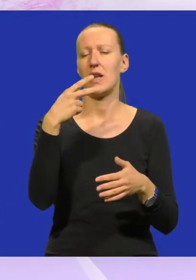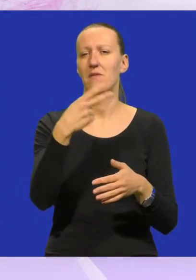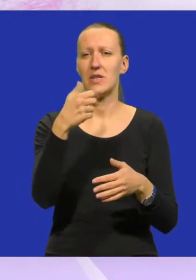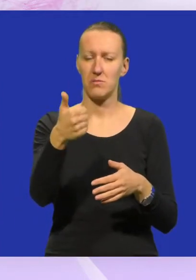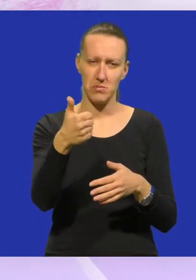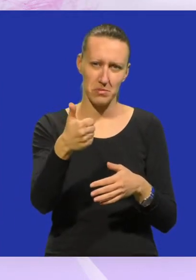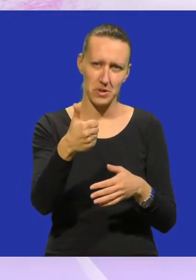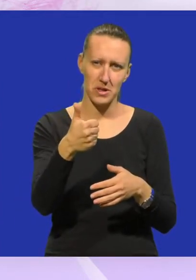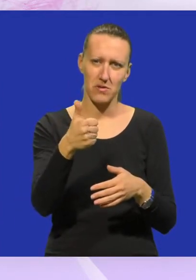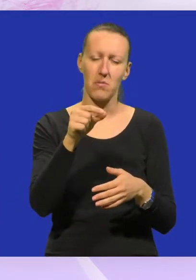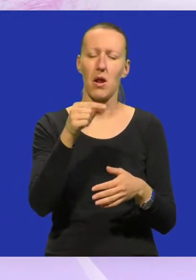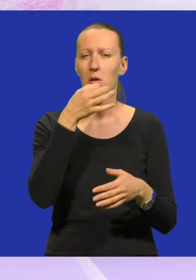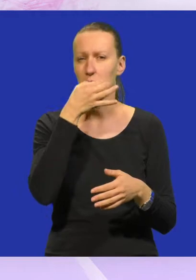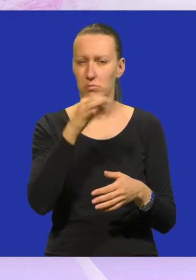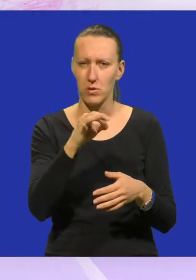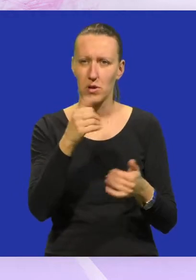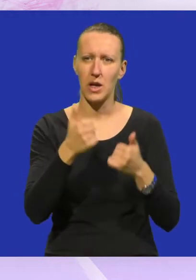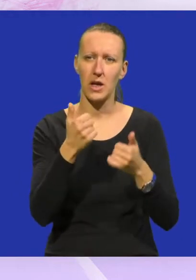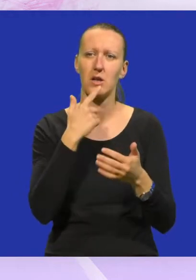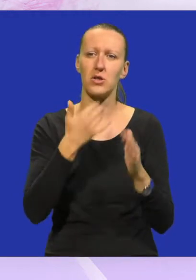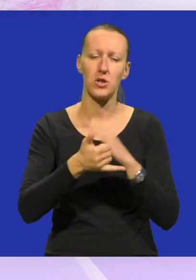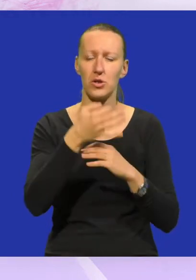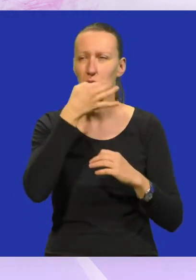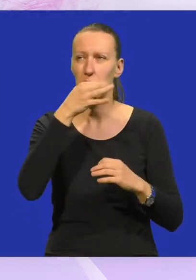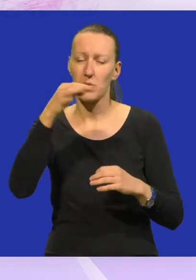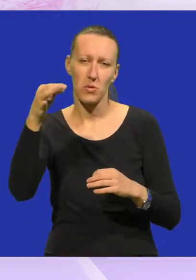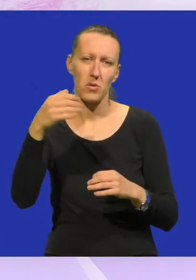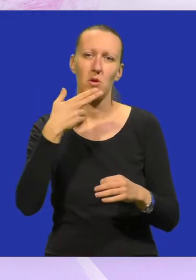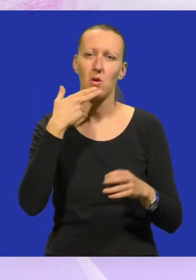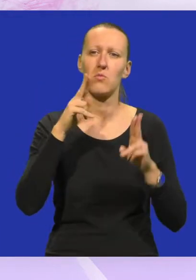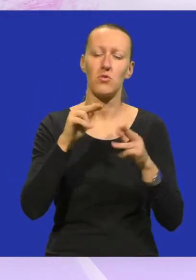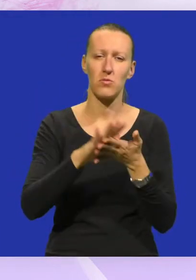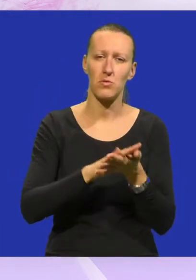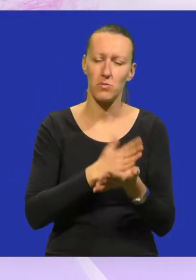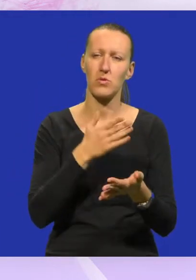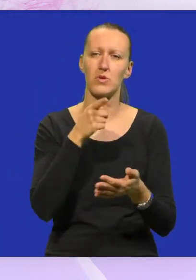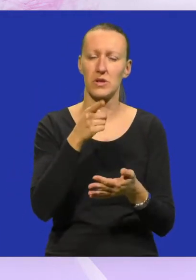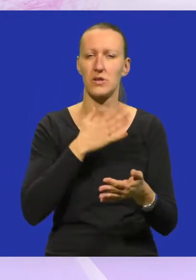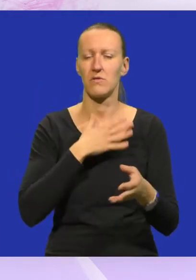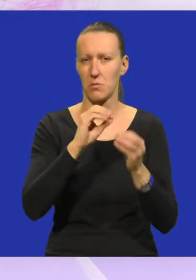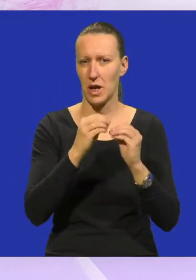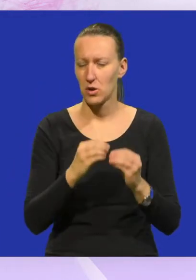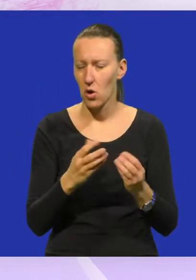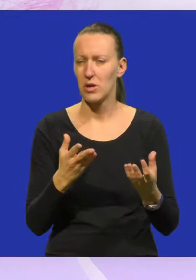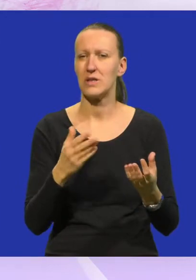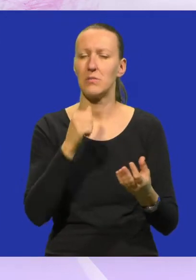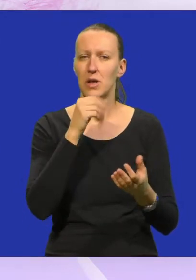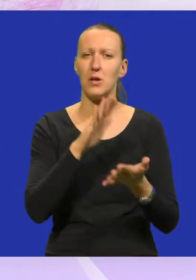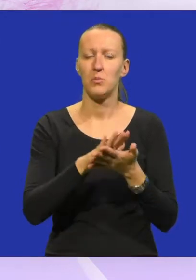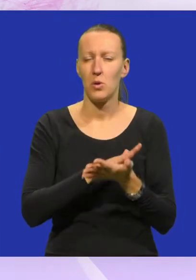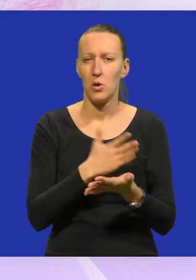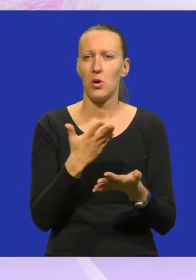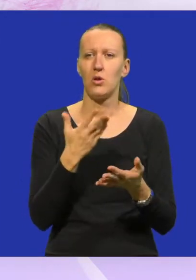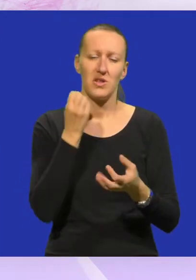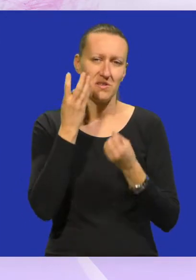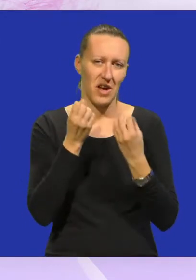malo bolja ili da će ići na bolje, u kojoj možemo početi sa tim svojim radionicama i početi